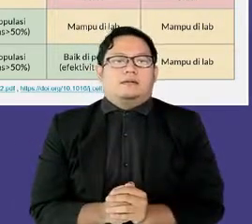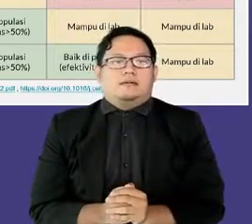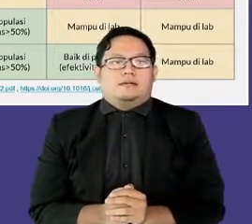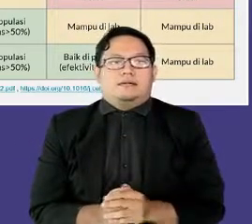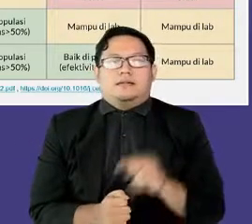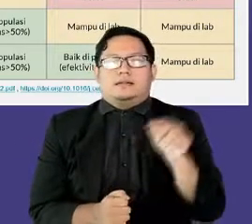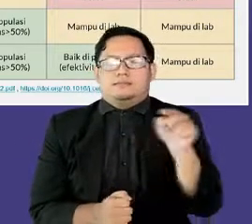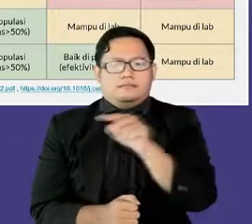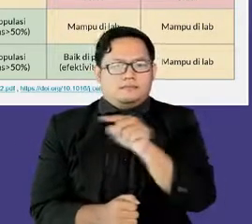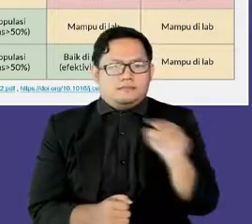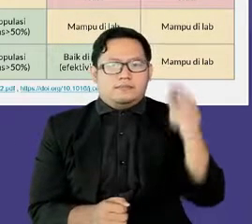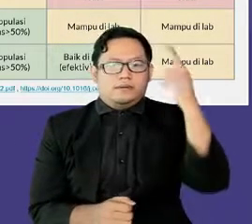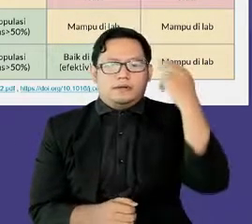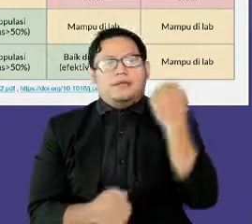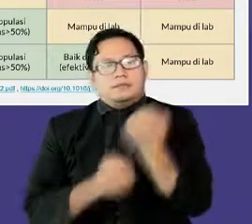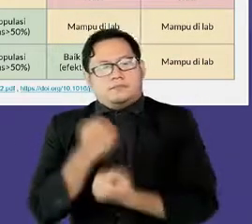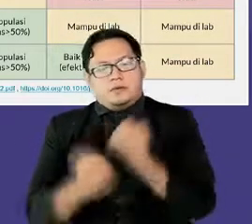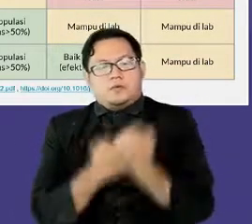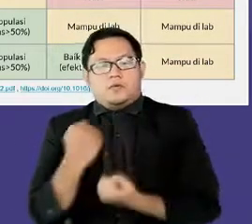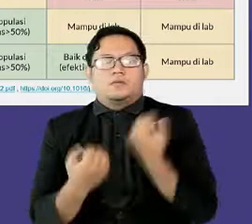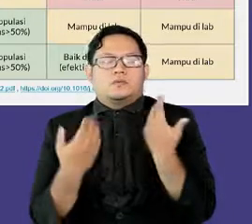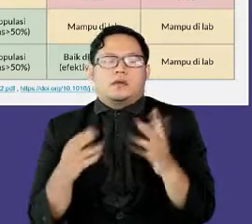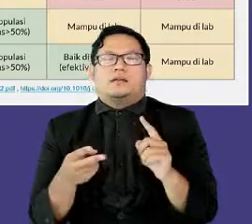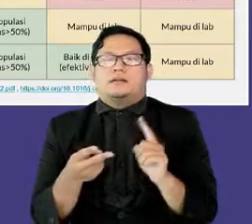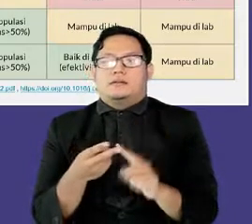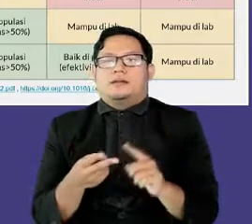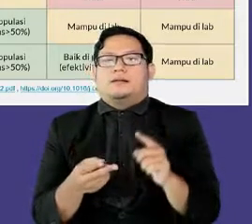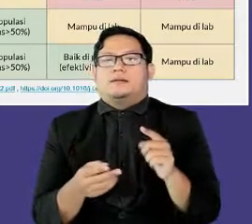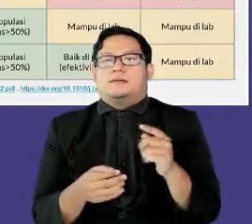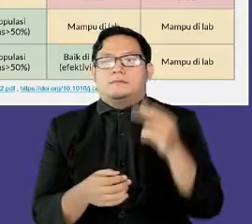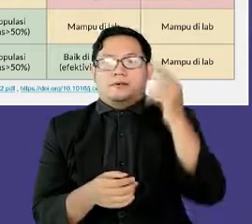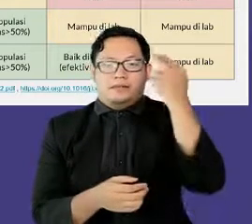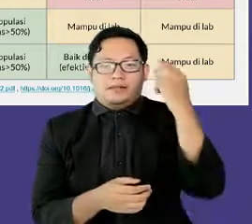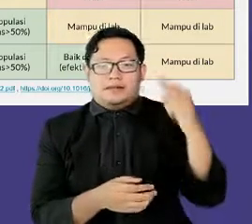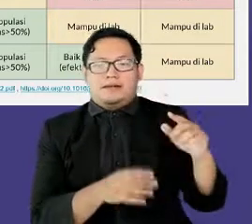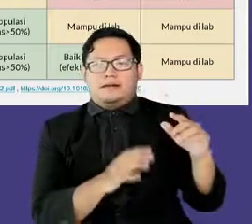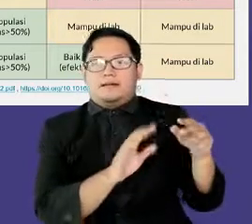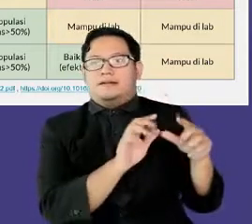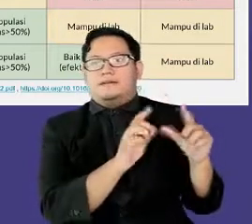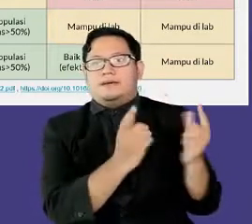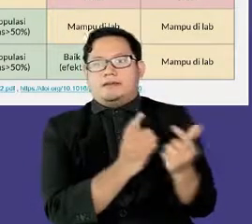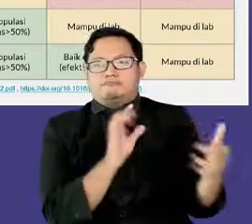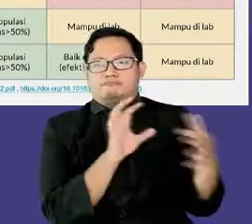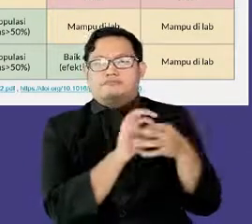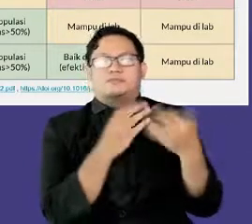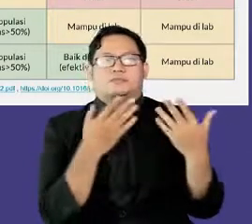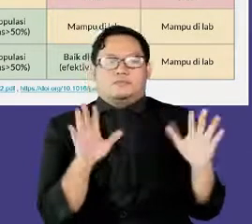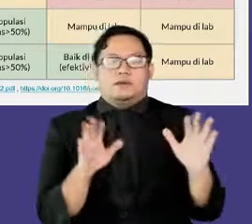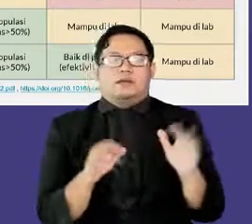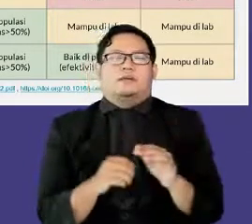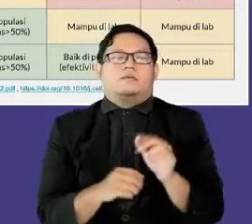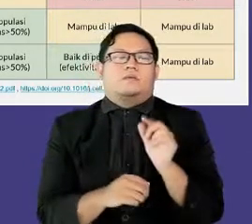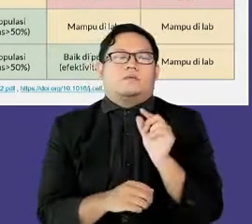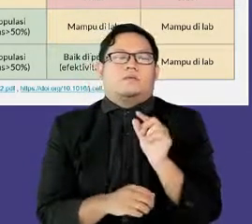oleh pemerintah beserta dukungan dari berbagai kemitraan sejalan dengan proses percepatan cakupan vaksinasi ke masyarakat